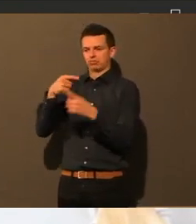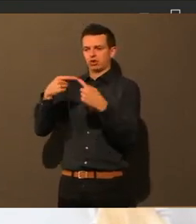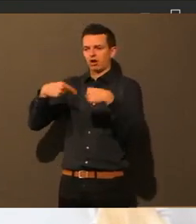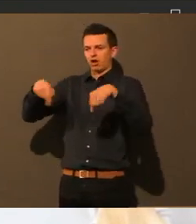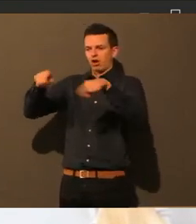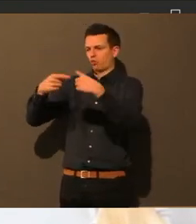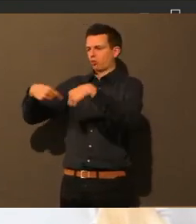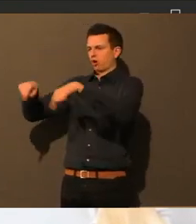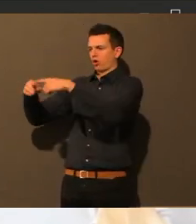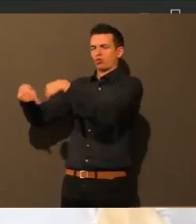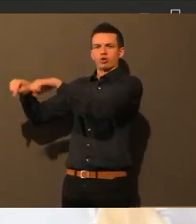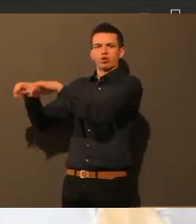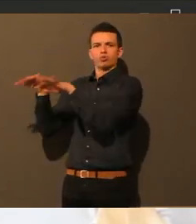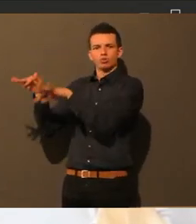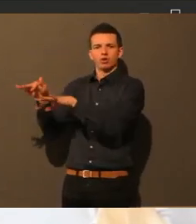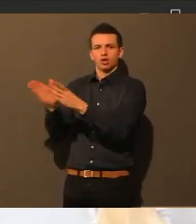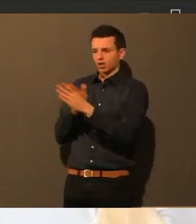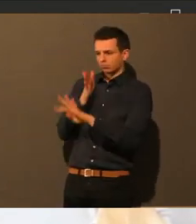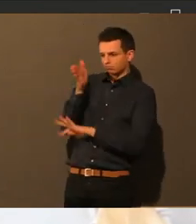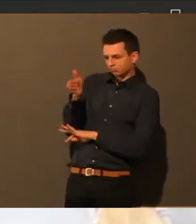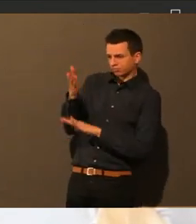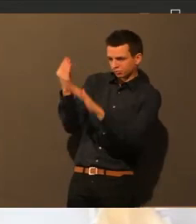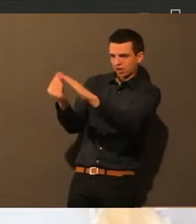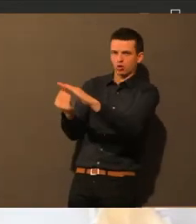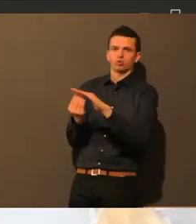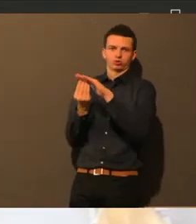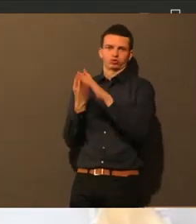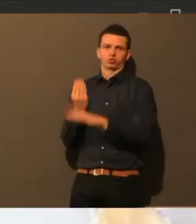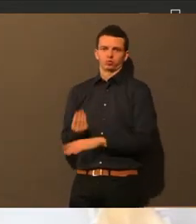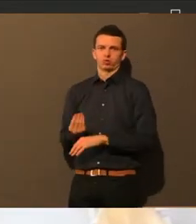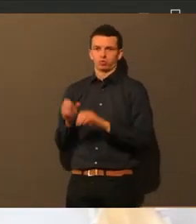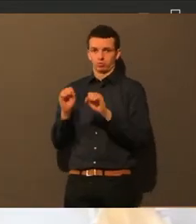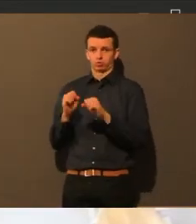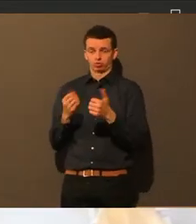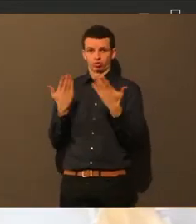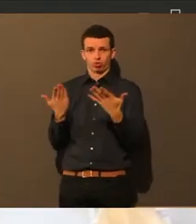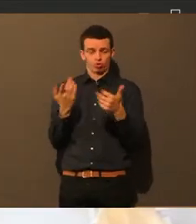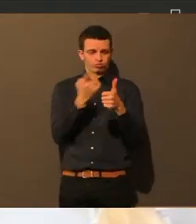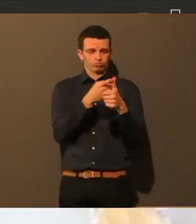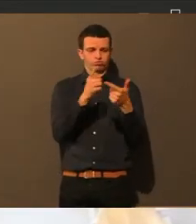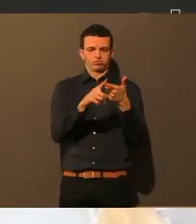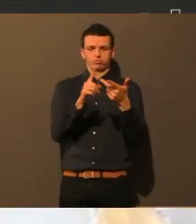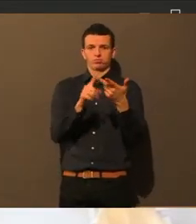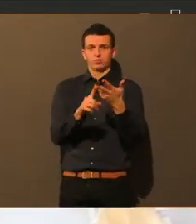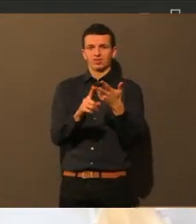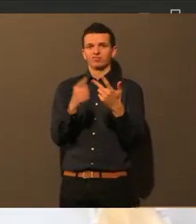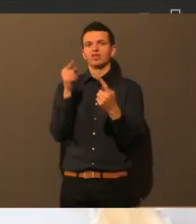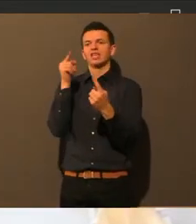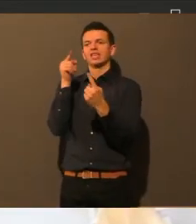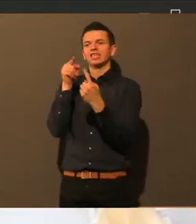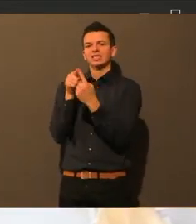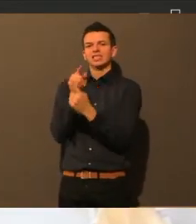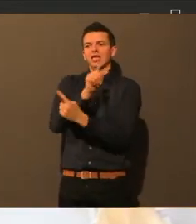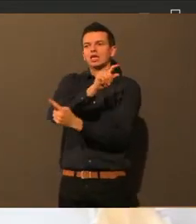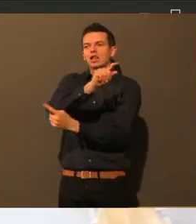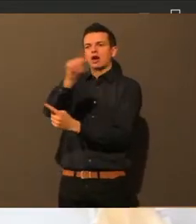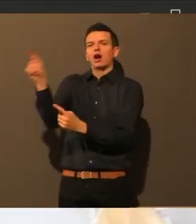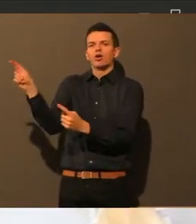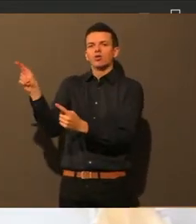sind einfach drei verschiedene Wege, wo wir jetzt insbesondere mit Blick auf bedürftige Schülerinnen und Schüler